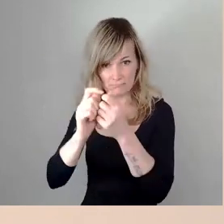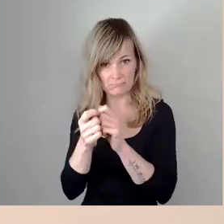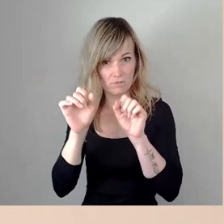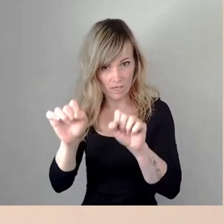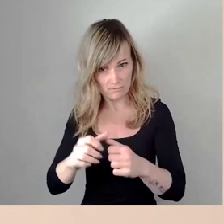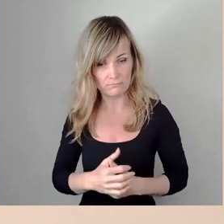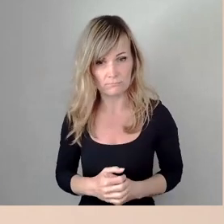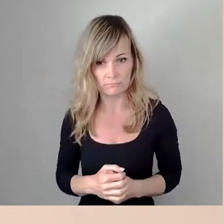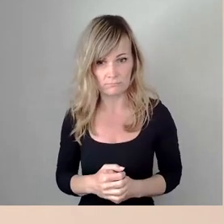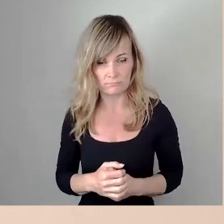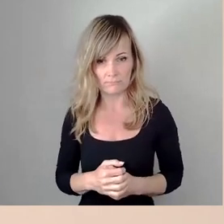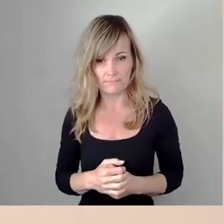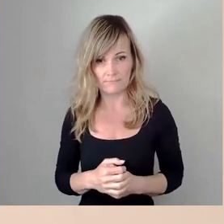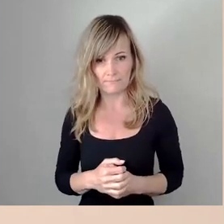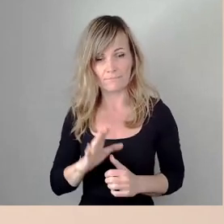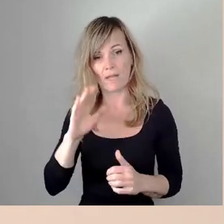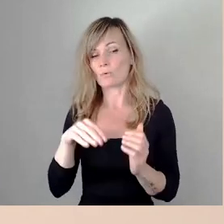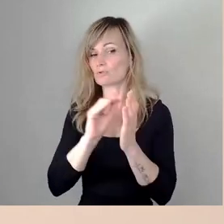sozusagen die Ausschreibungs